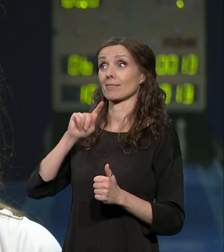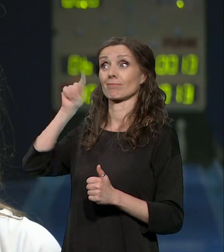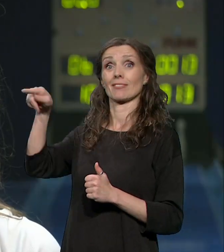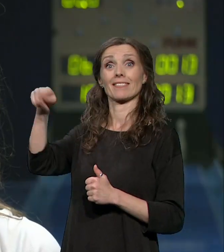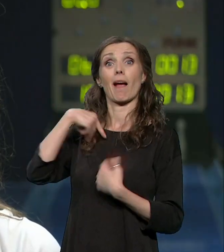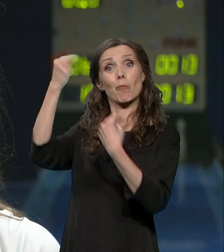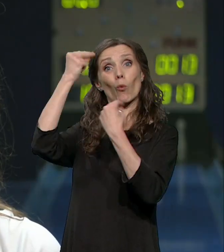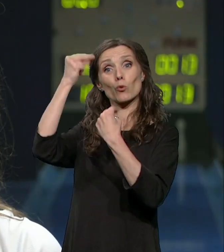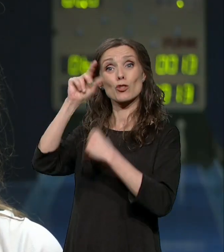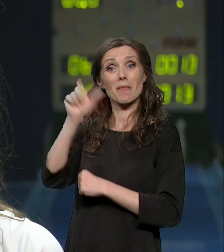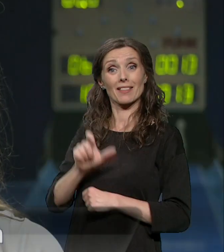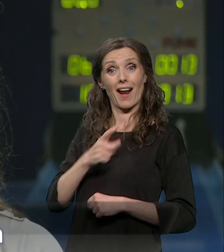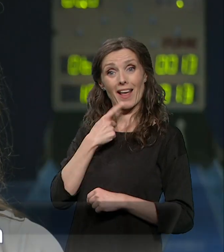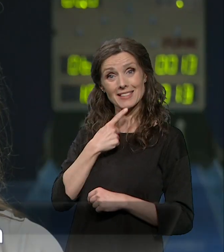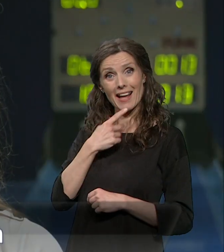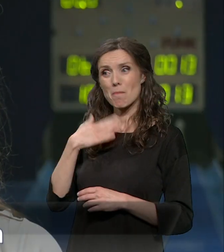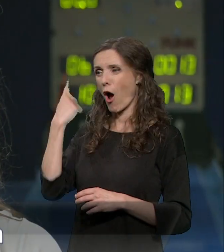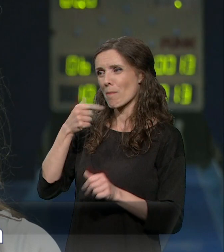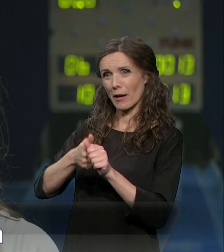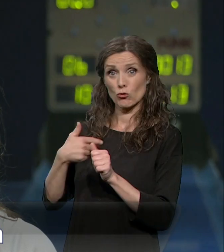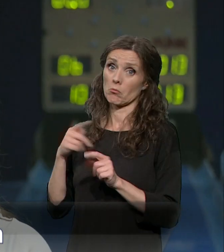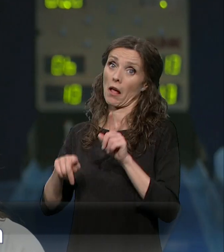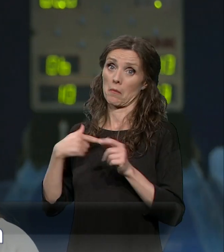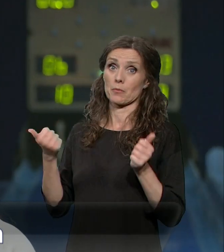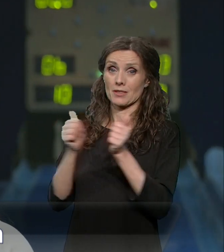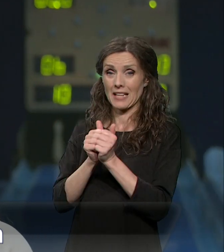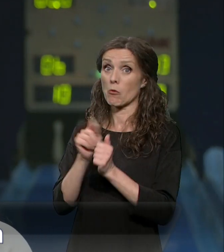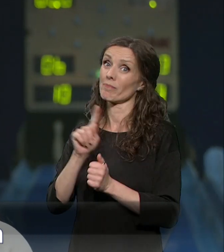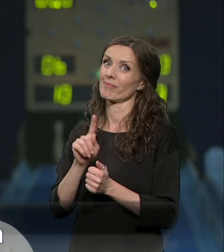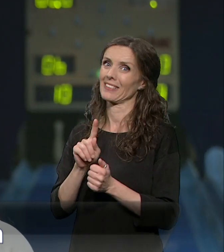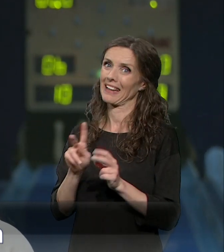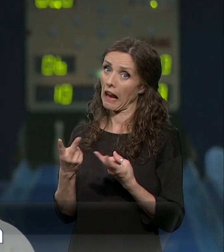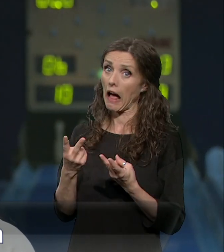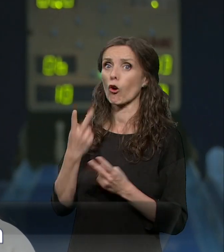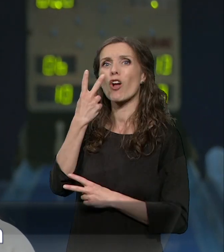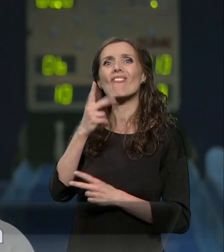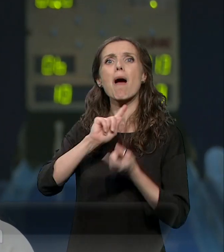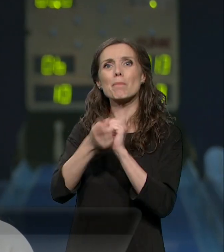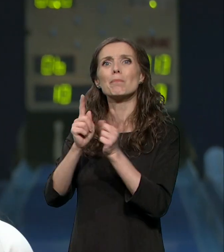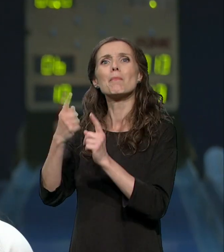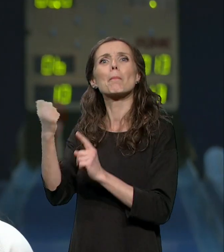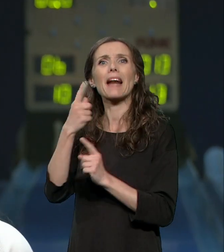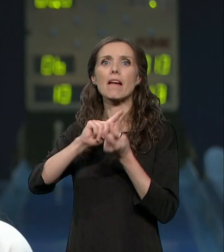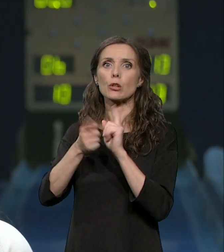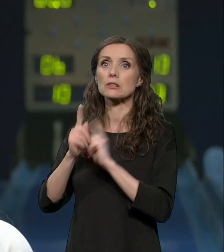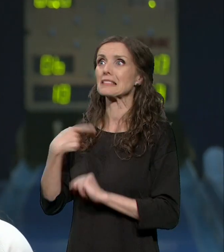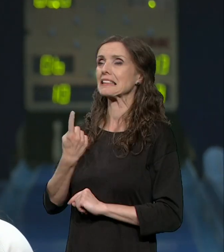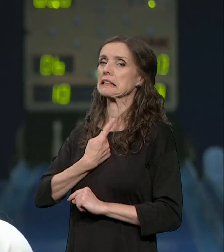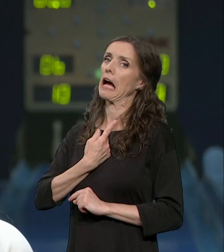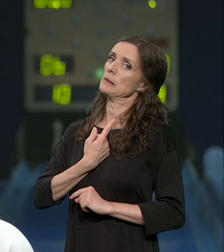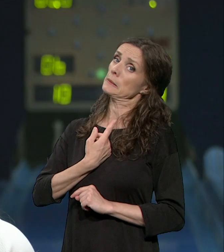moja asistenkinja ode sa mnom. Nije to baš jednostavno, trebalo da se menjaju i dva prevoza i tako. Nije baš zgodno da li čovjek ide sam.